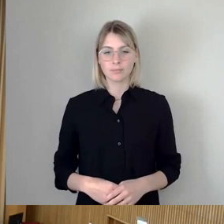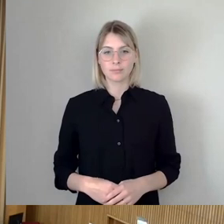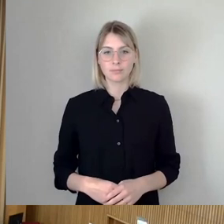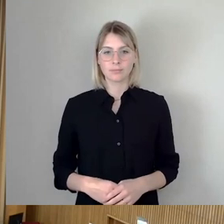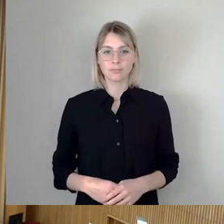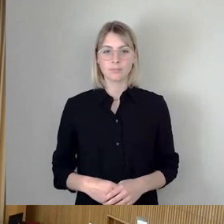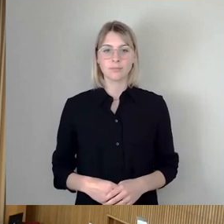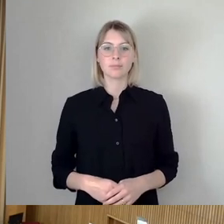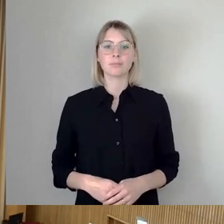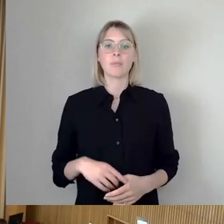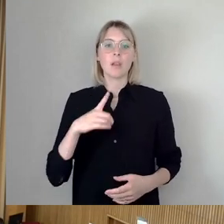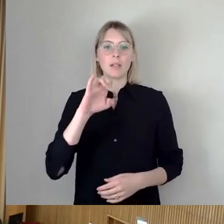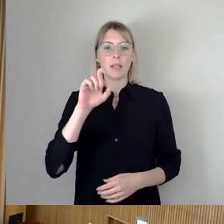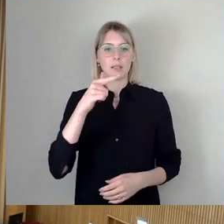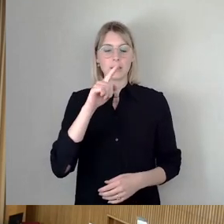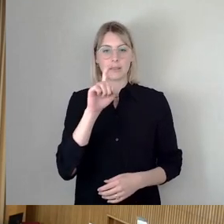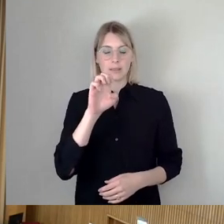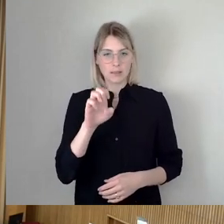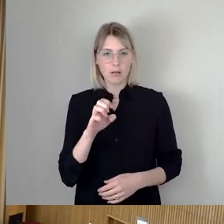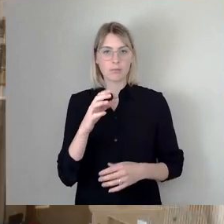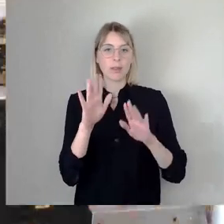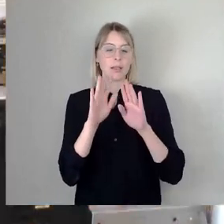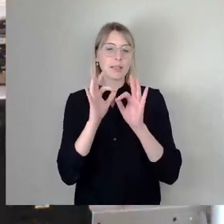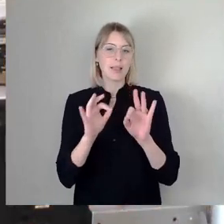Sehr geehrter Herr Oberbürgermeister, sehr geehrte Damen und Herren.